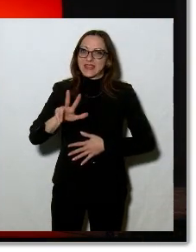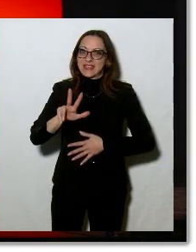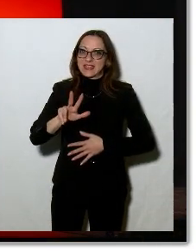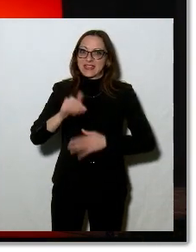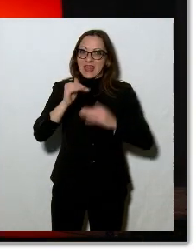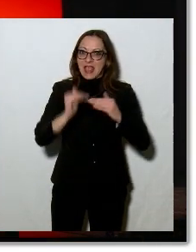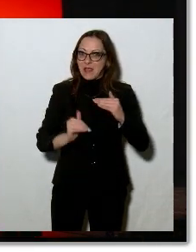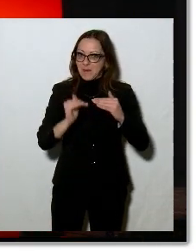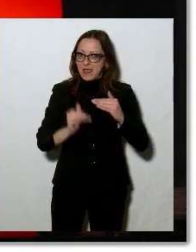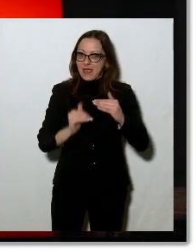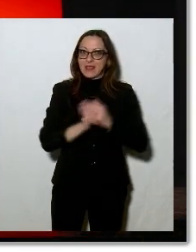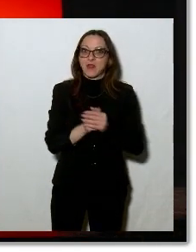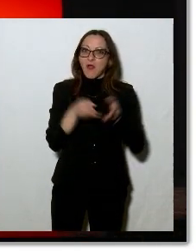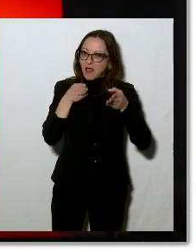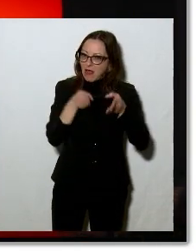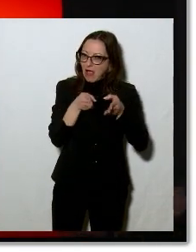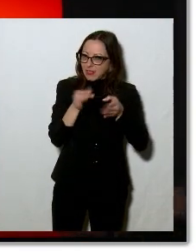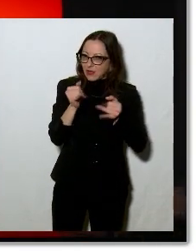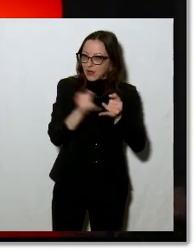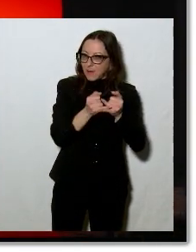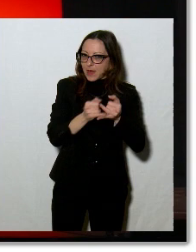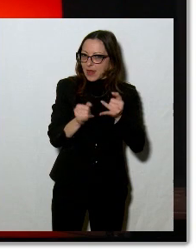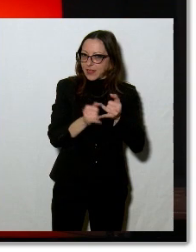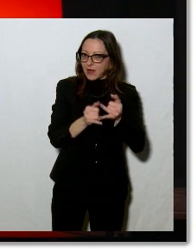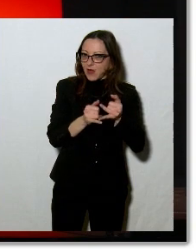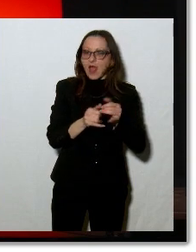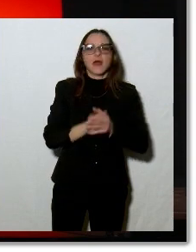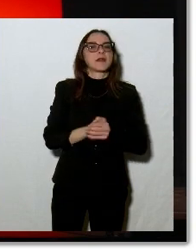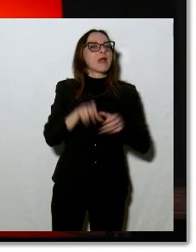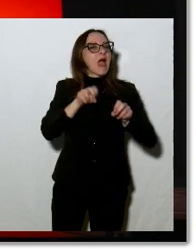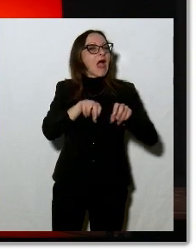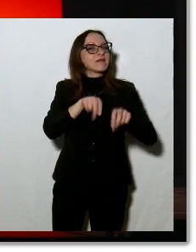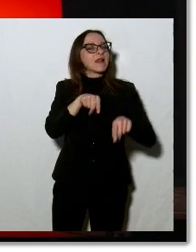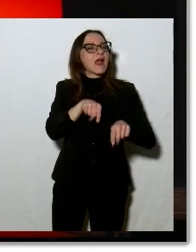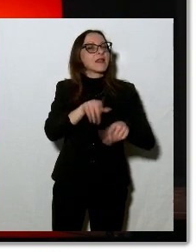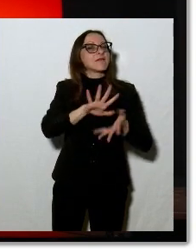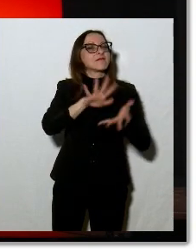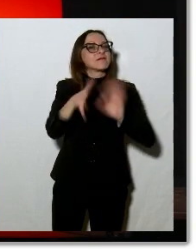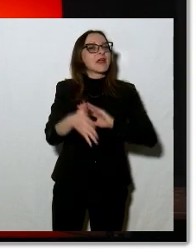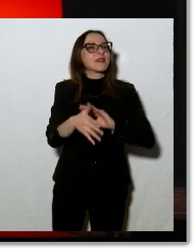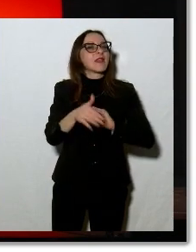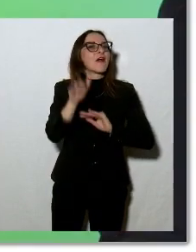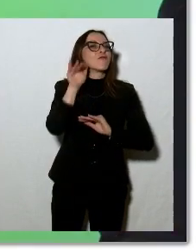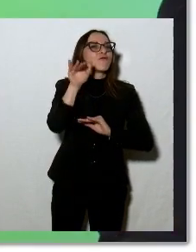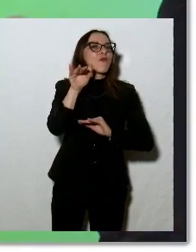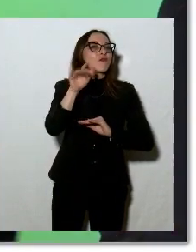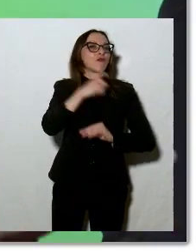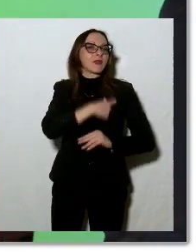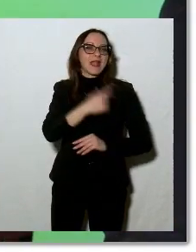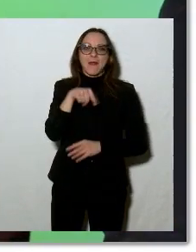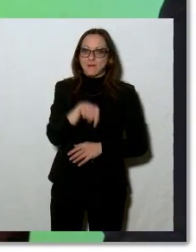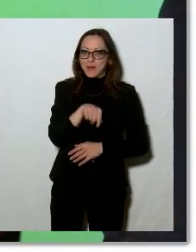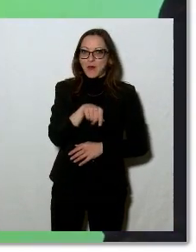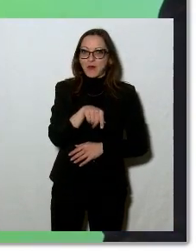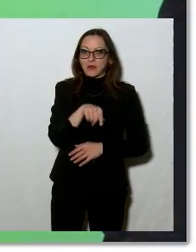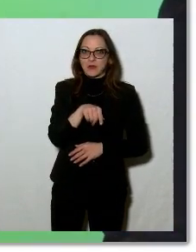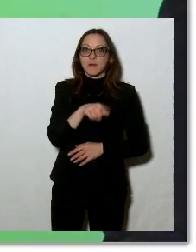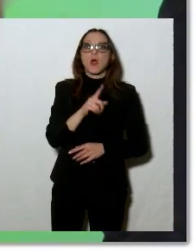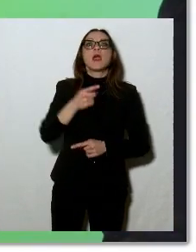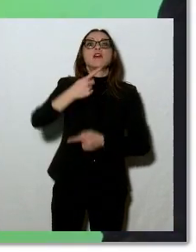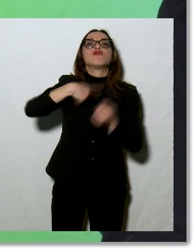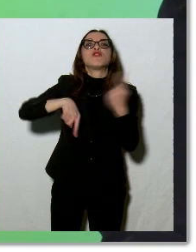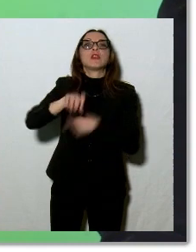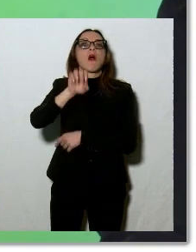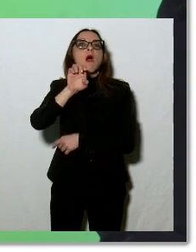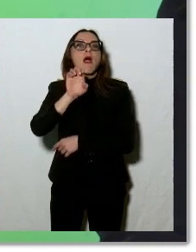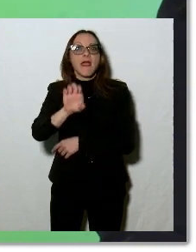una categoria specifica di atleti che sono gli atleti che poi diventeranno i campioni del futuro. Lo facciamo attraverso il Giro E con un